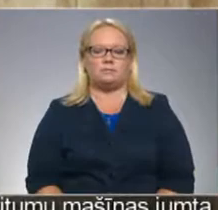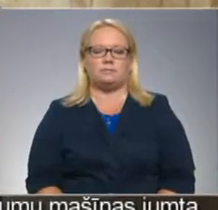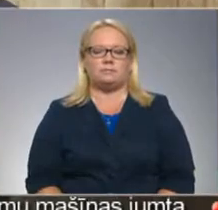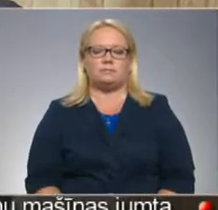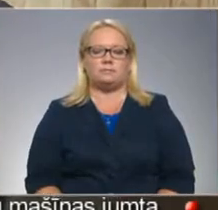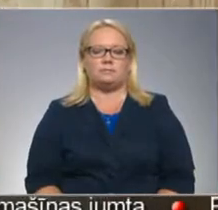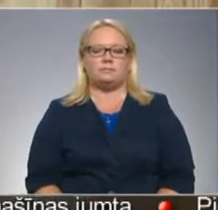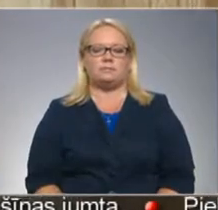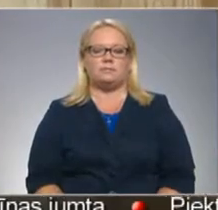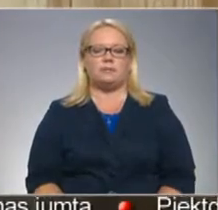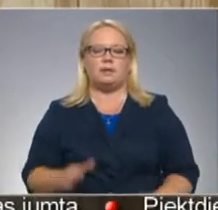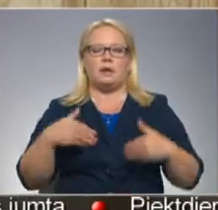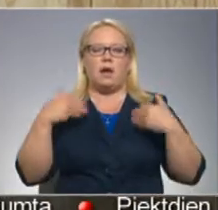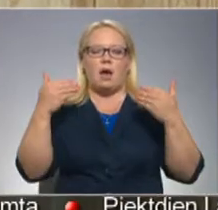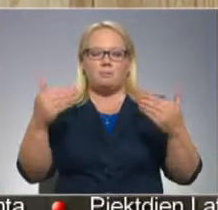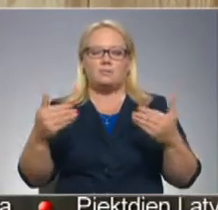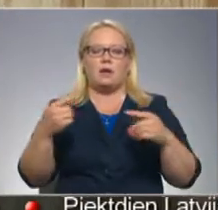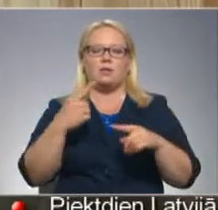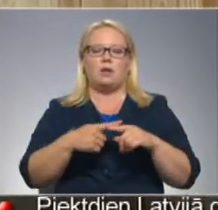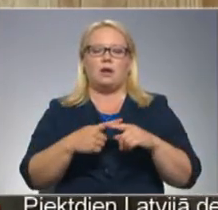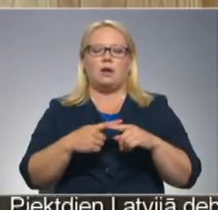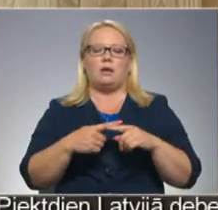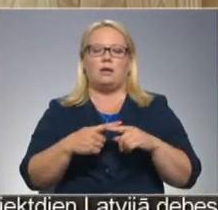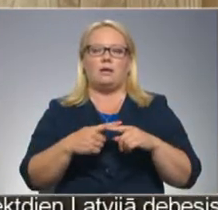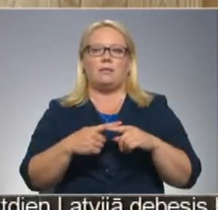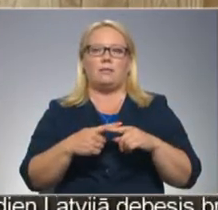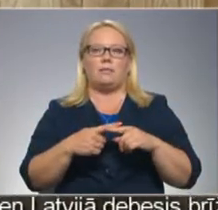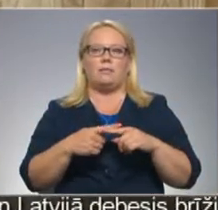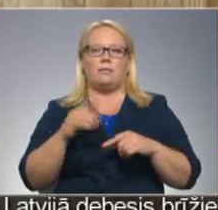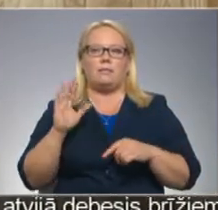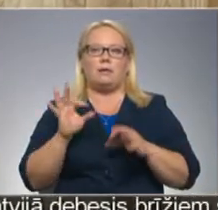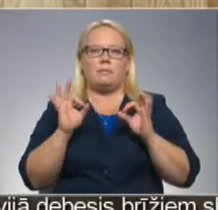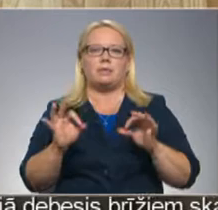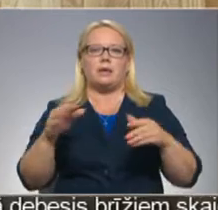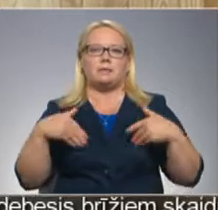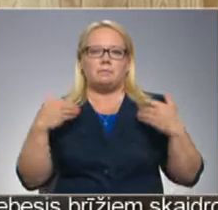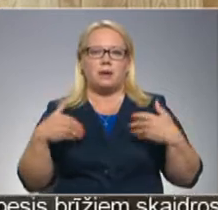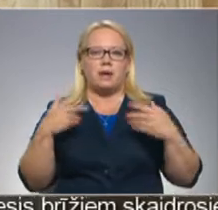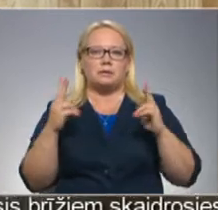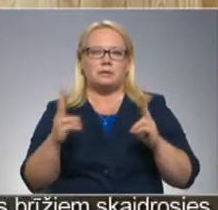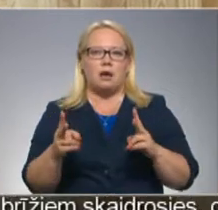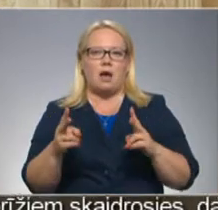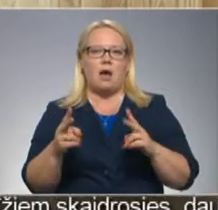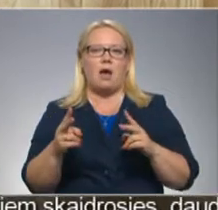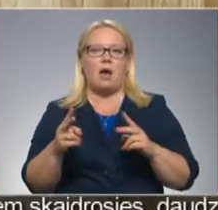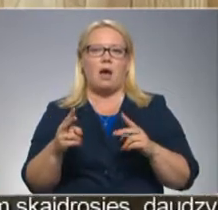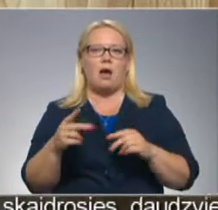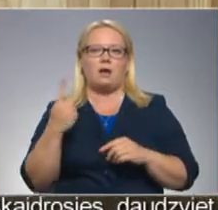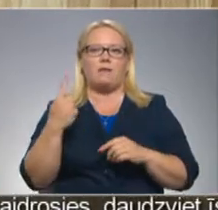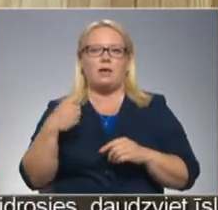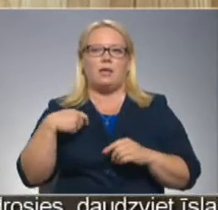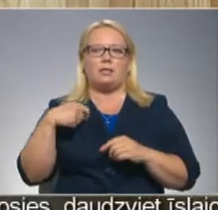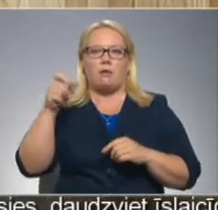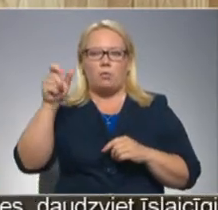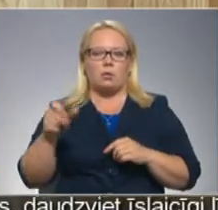mārgārīs mārgārīs mārgārīs apsturētājumā par domas piekšķēdētāju. Man ar patiesas prieks, ka ucaupas mārgāt domas deputāti